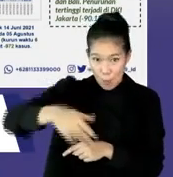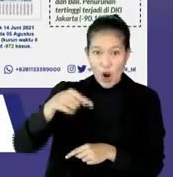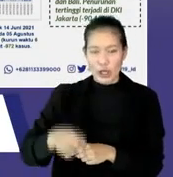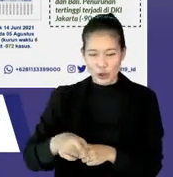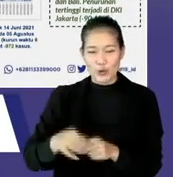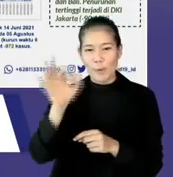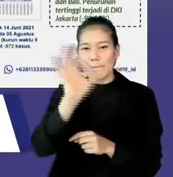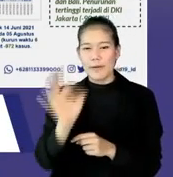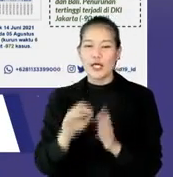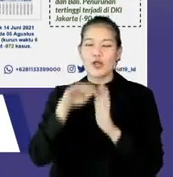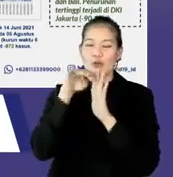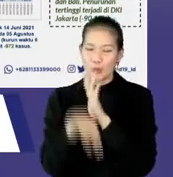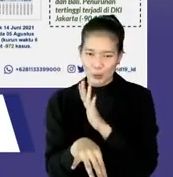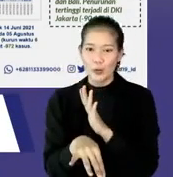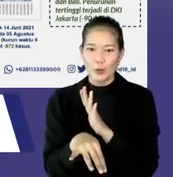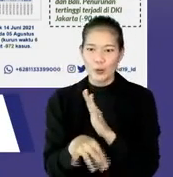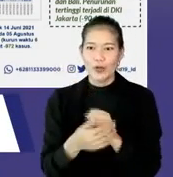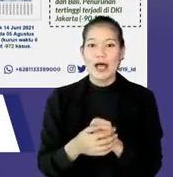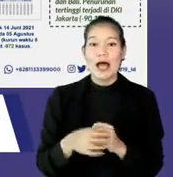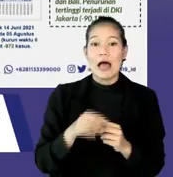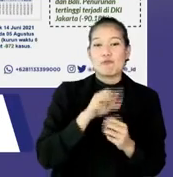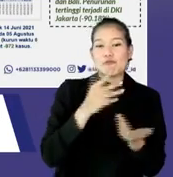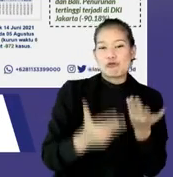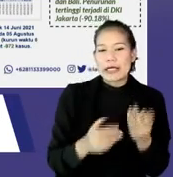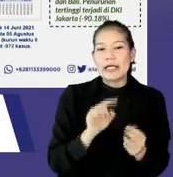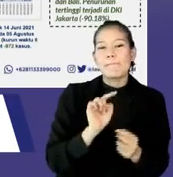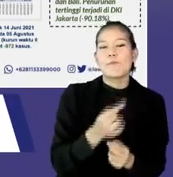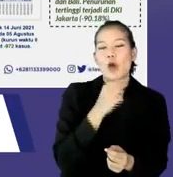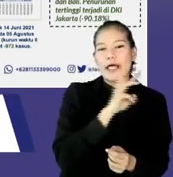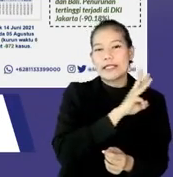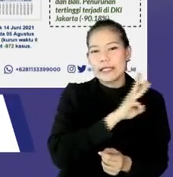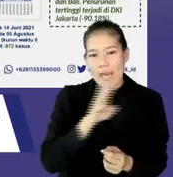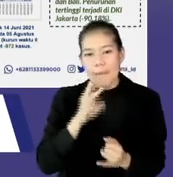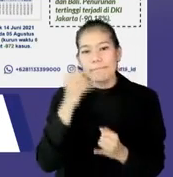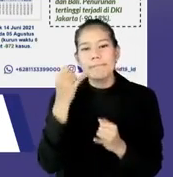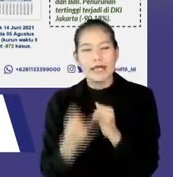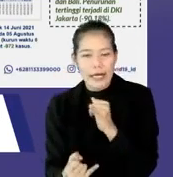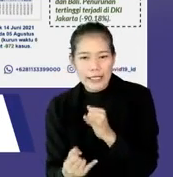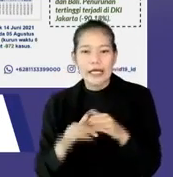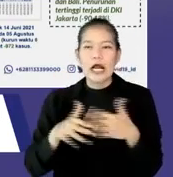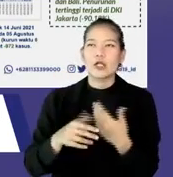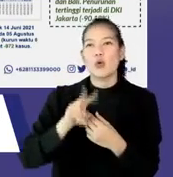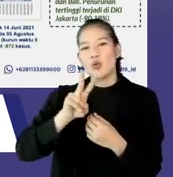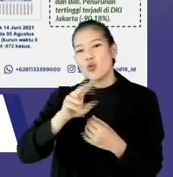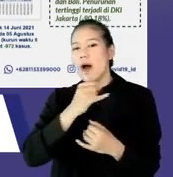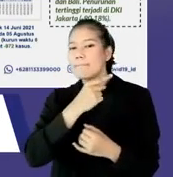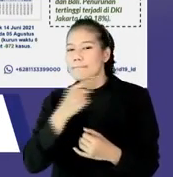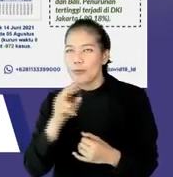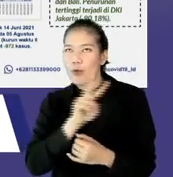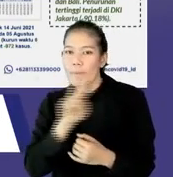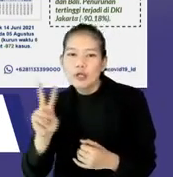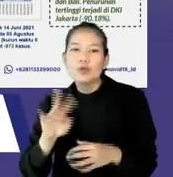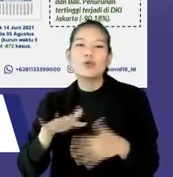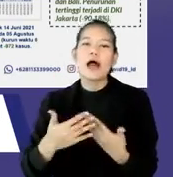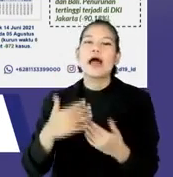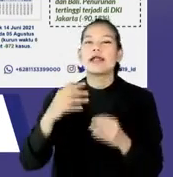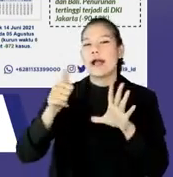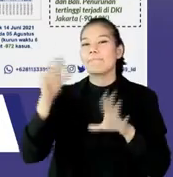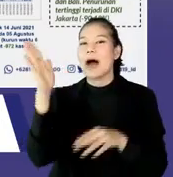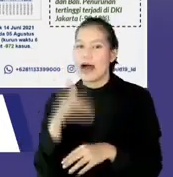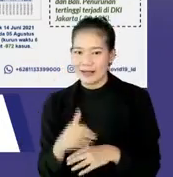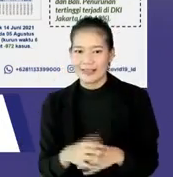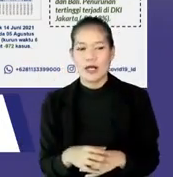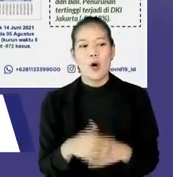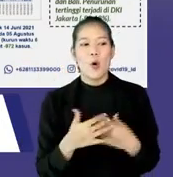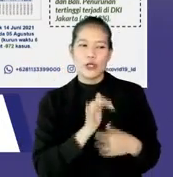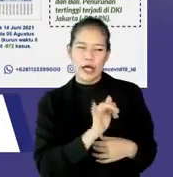ada beberapa yang sudah mulai dari 3 minggu lalu sudah turun, ada yang baru 2 minggu lalu turun, ada yang baru 6 hari baru terlihat ada penurunan. Pasti langsung ada